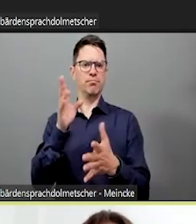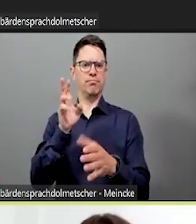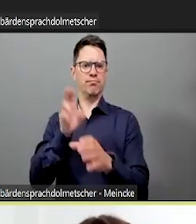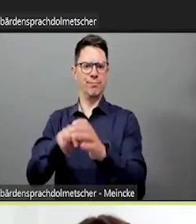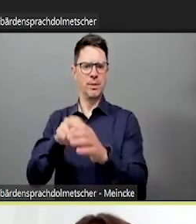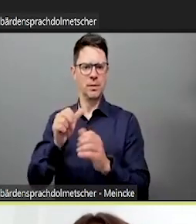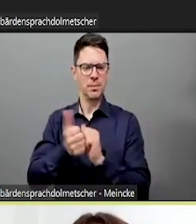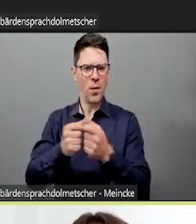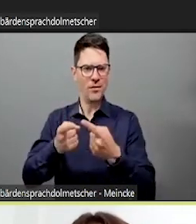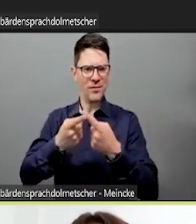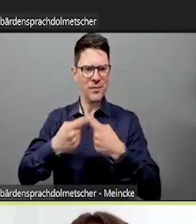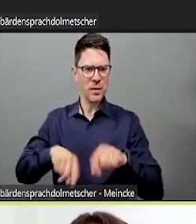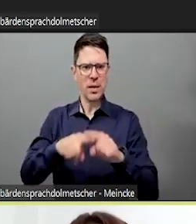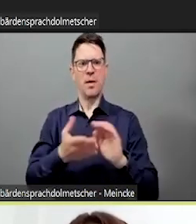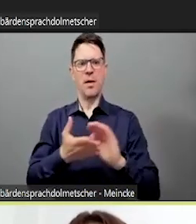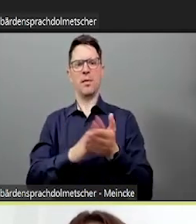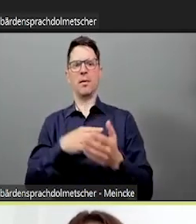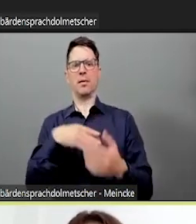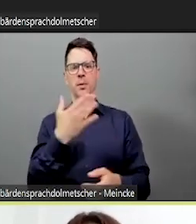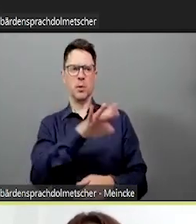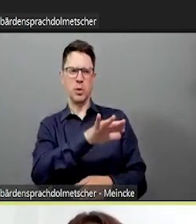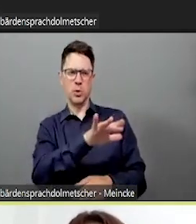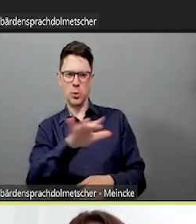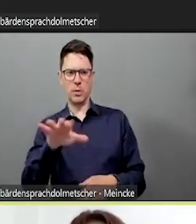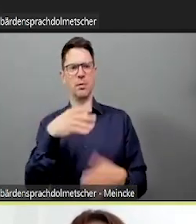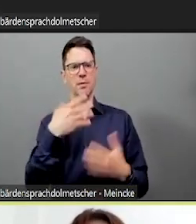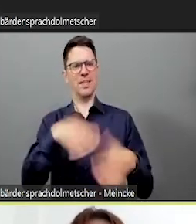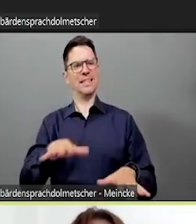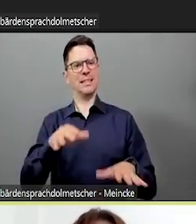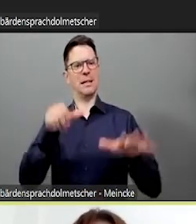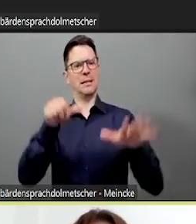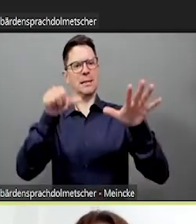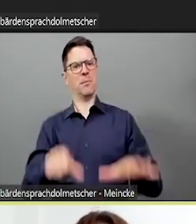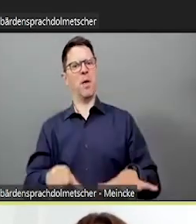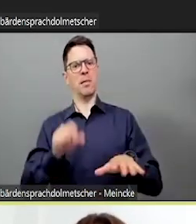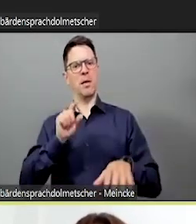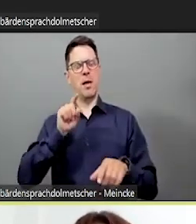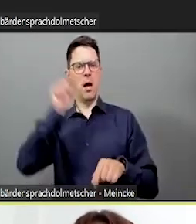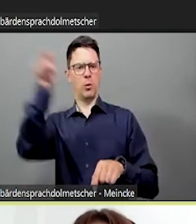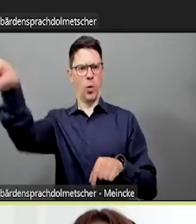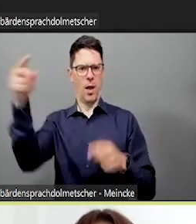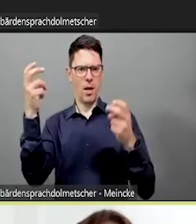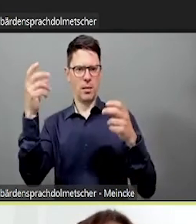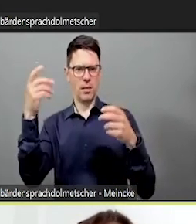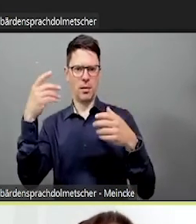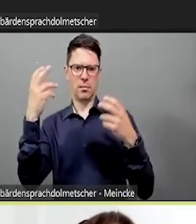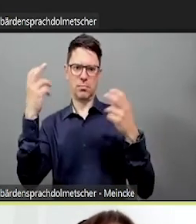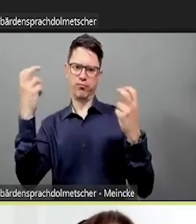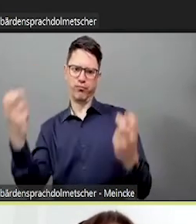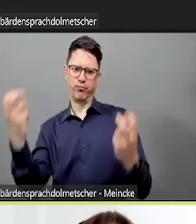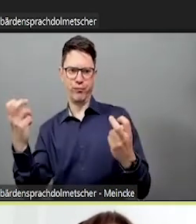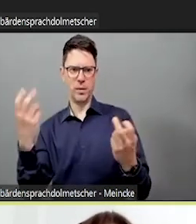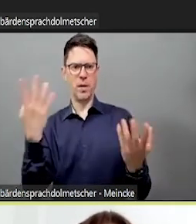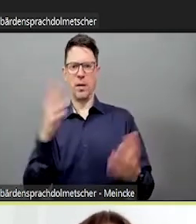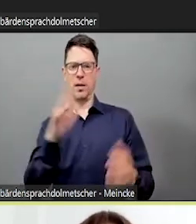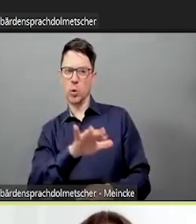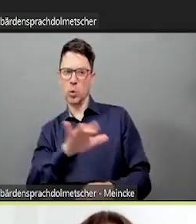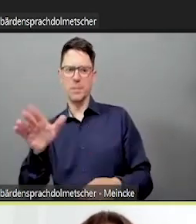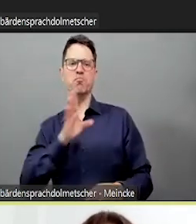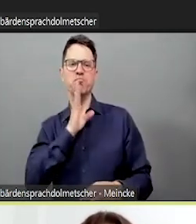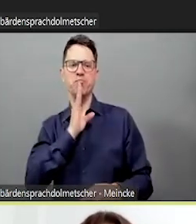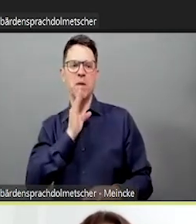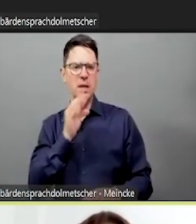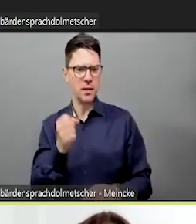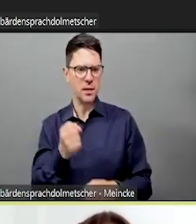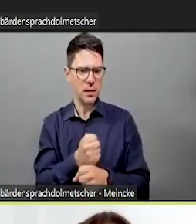oder in Kleingruppen, wenn es eine Präsenzveranstaltung ist, dass man im Grunde mit diesem Zettel miteinander ins Gespräch geht und einfach guckt,